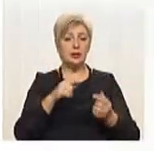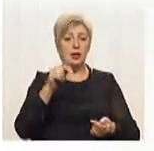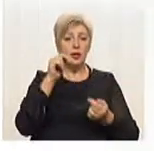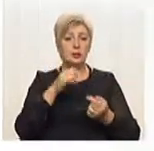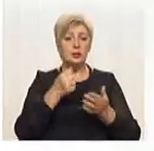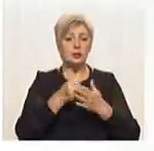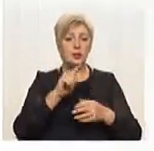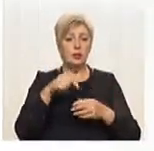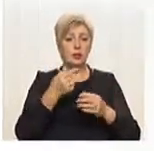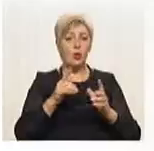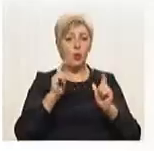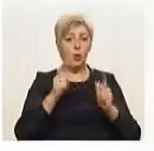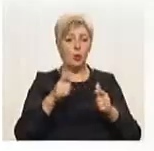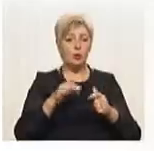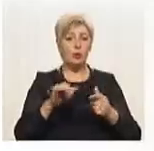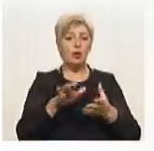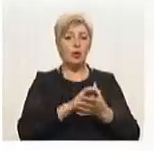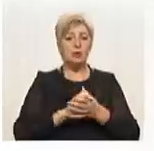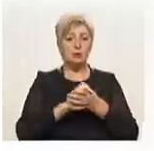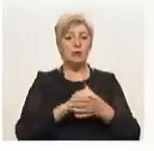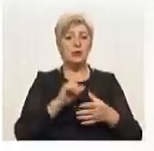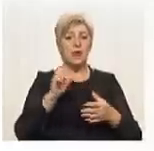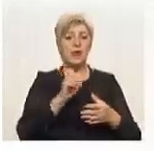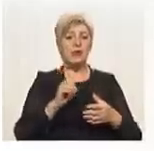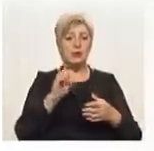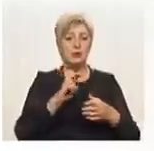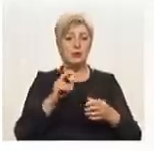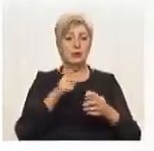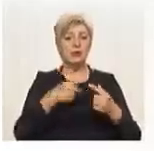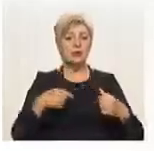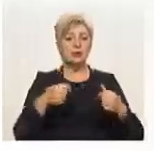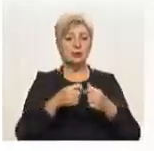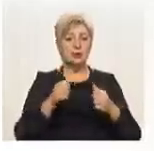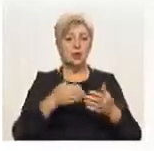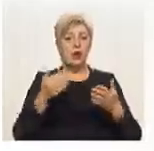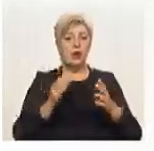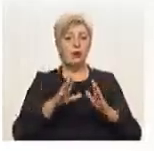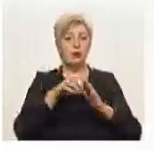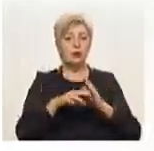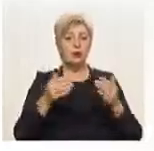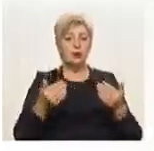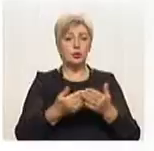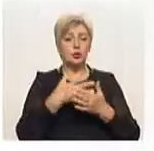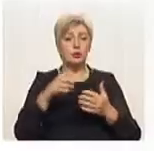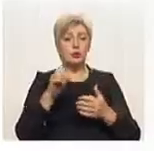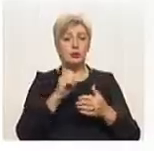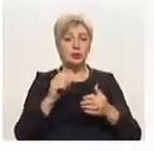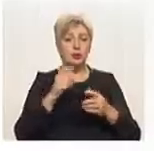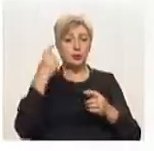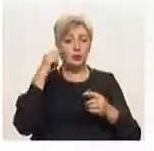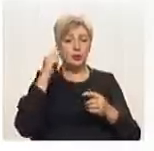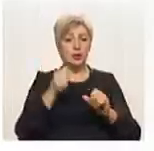вимог угоди про асоціацію та європейських директив впроваджено нову європейську модель процедури оцінки впливу на довкілля